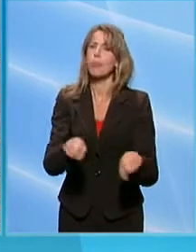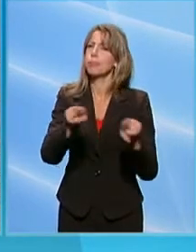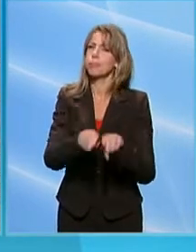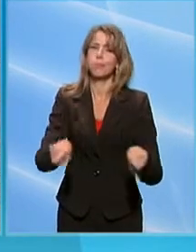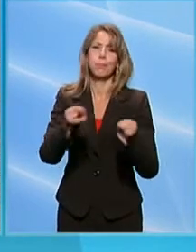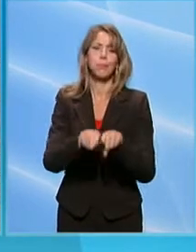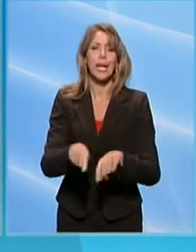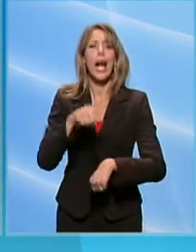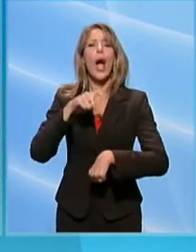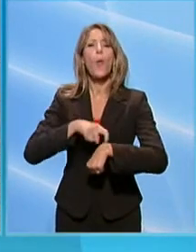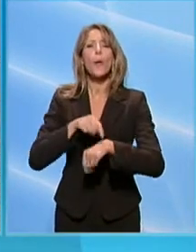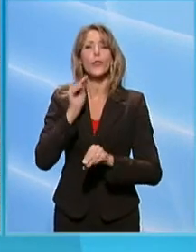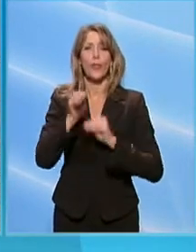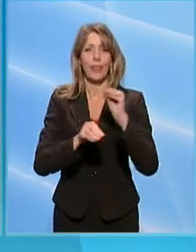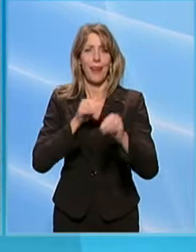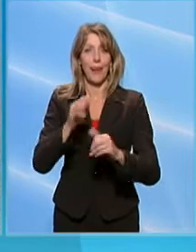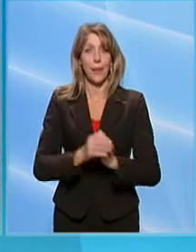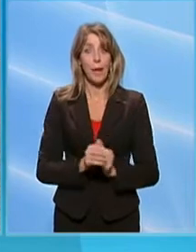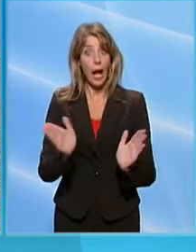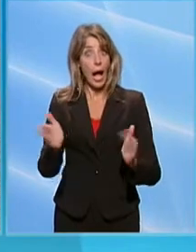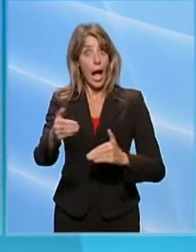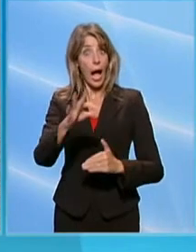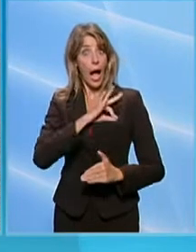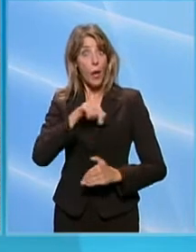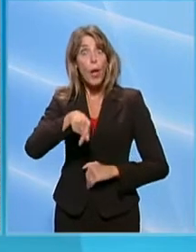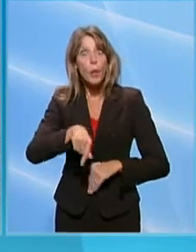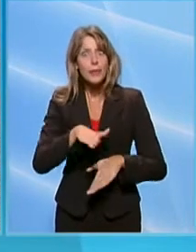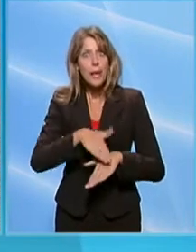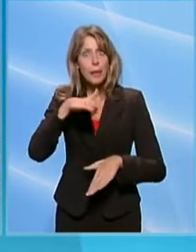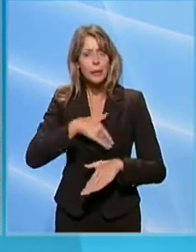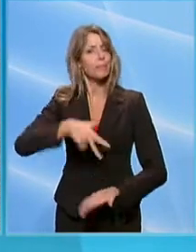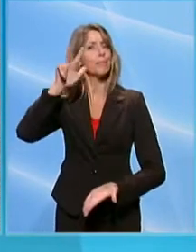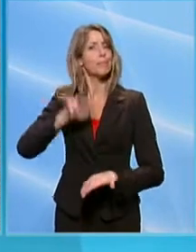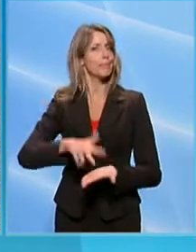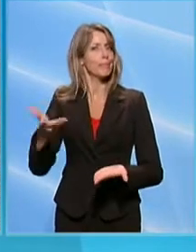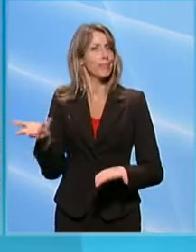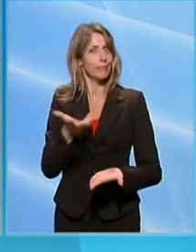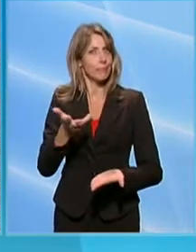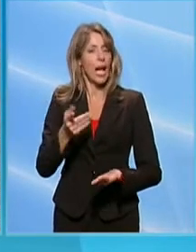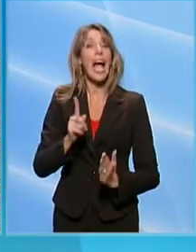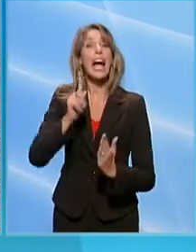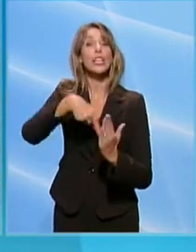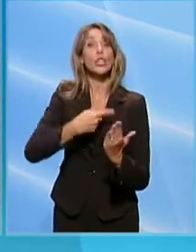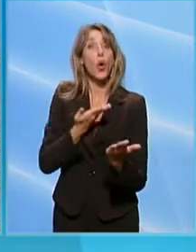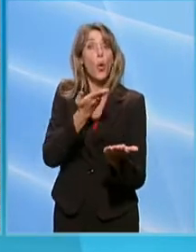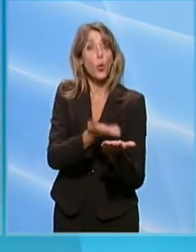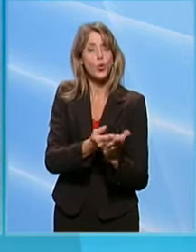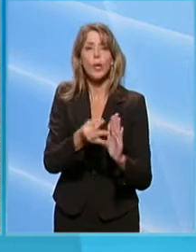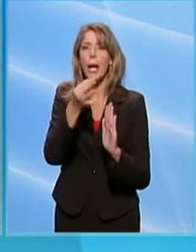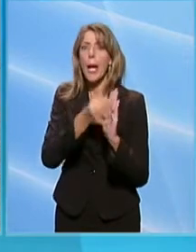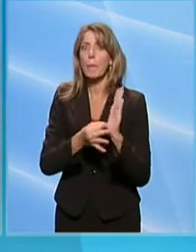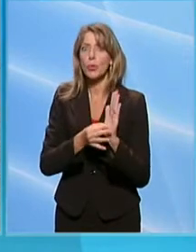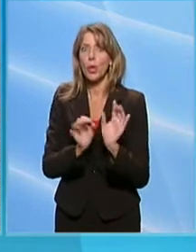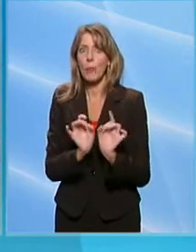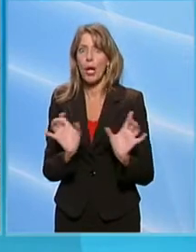consueto il Question Time, aula che proprio questa mattina ha dato l'ok alla risoluzione sulle misure di